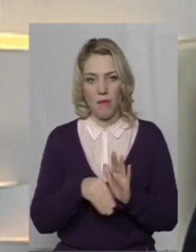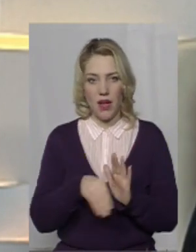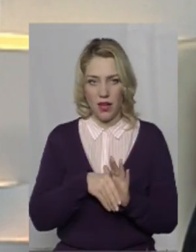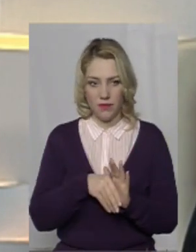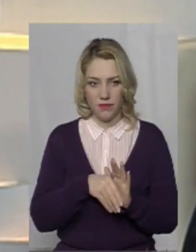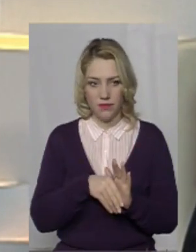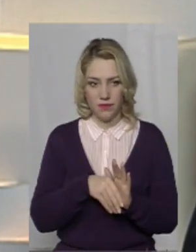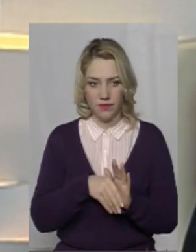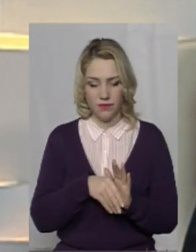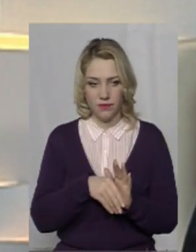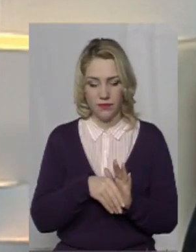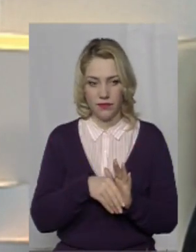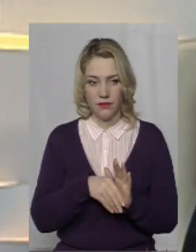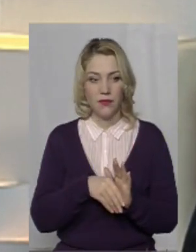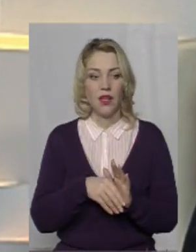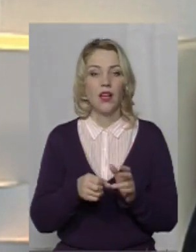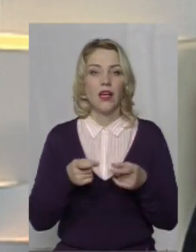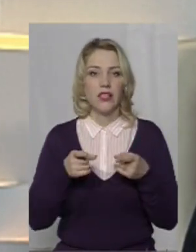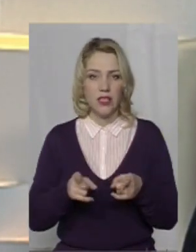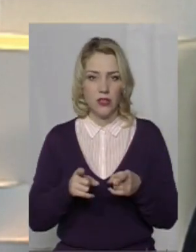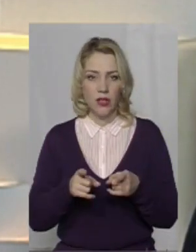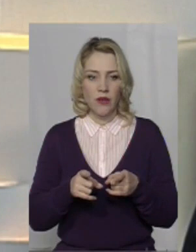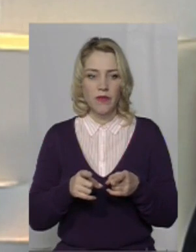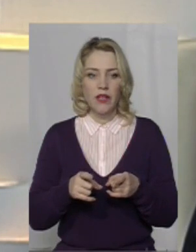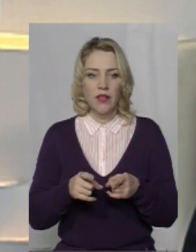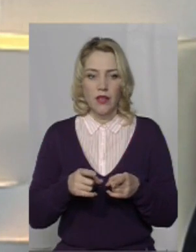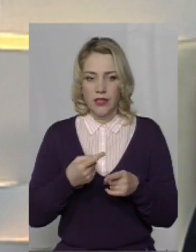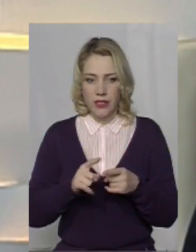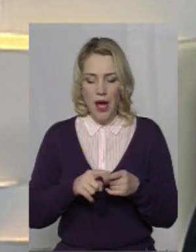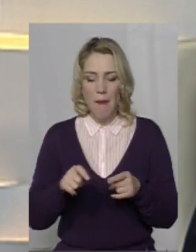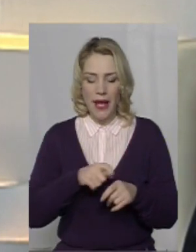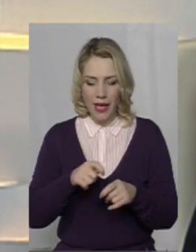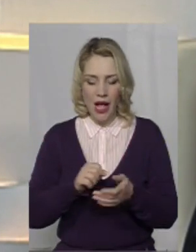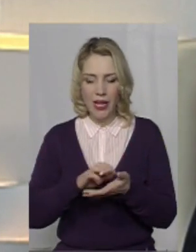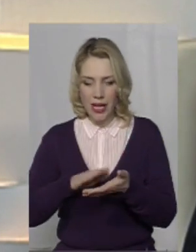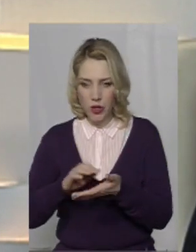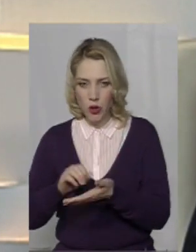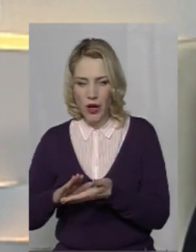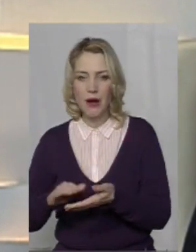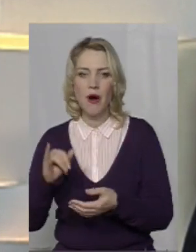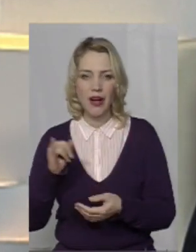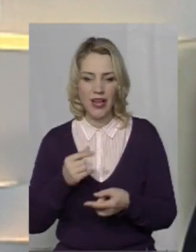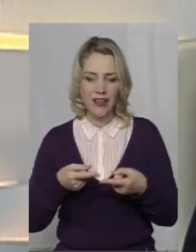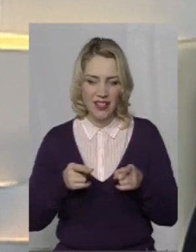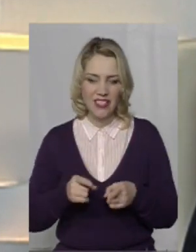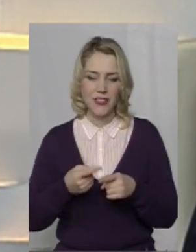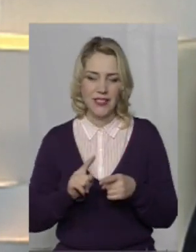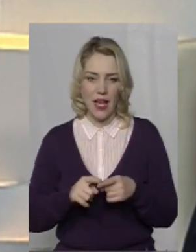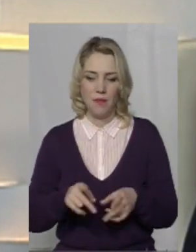і дійсно ці ми матеріали реєструємо, і дійсно ця